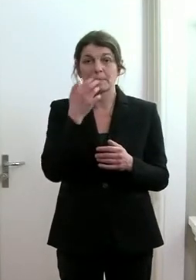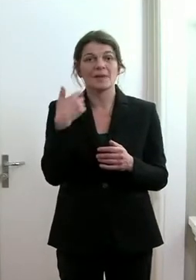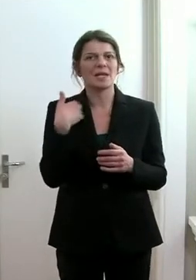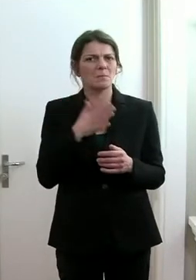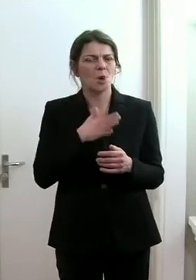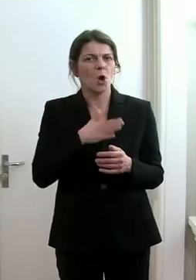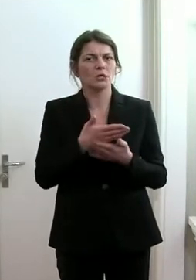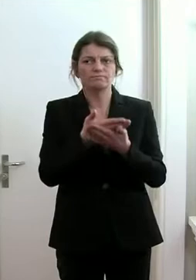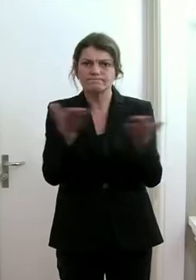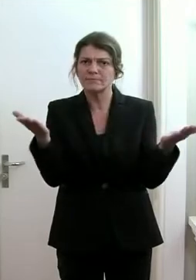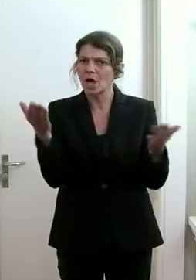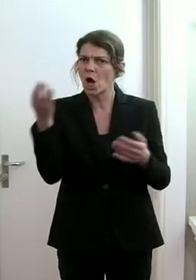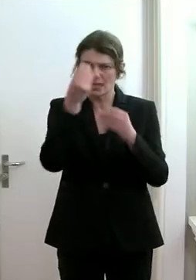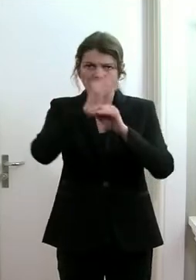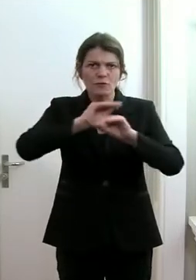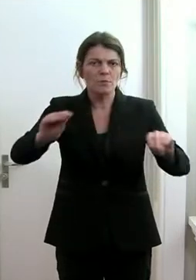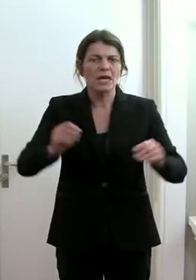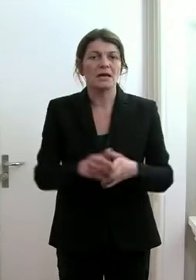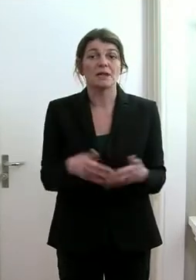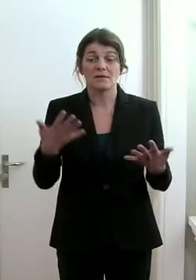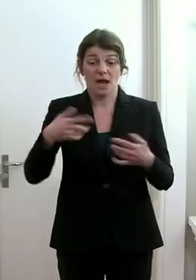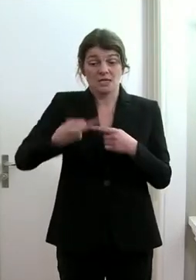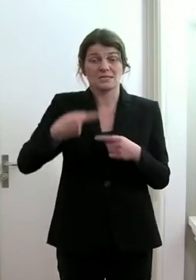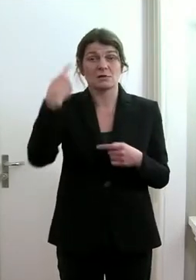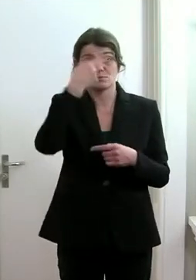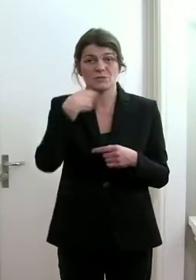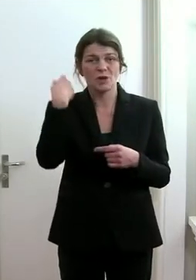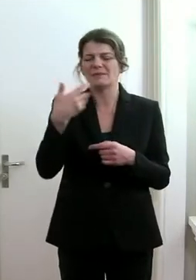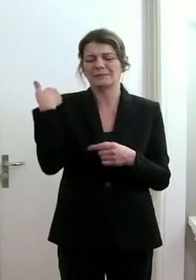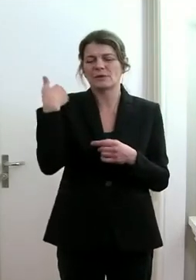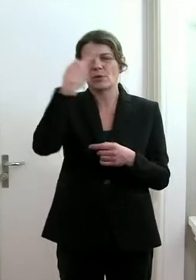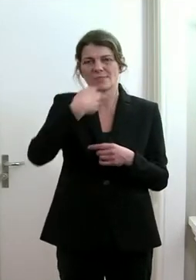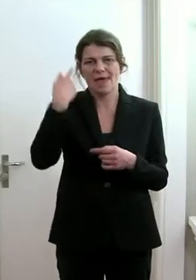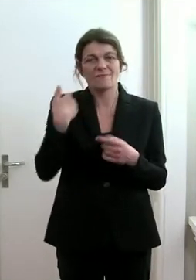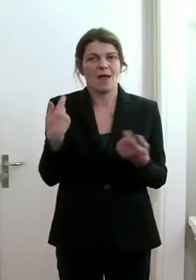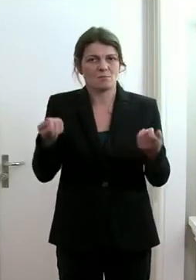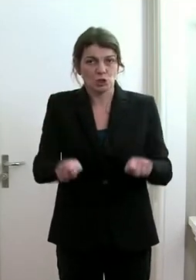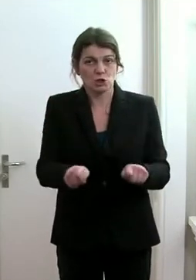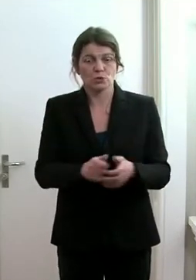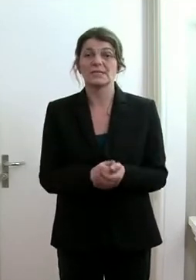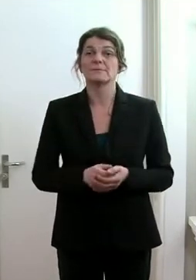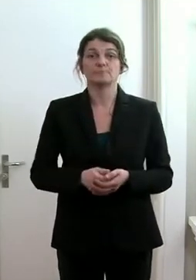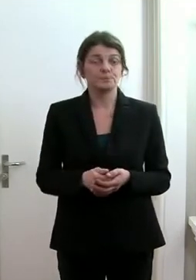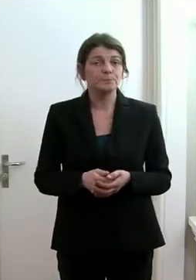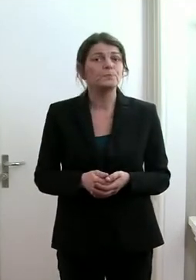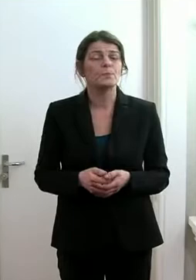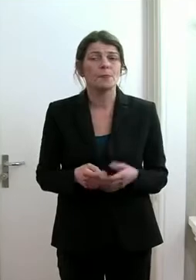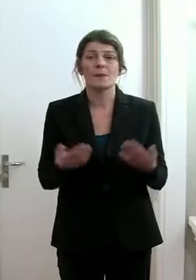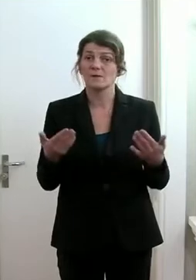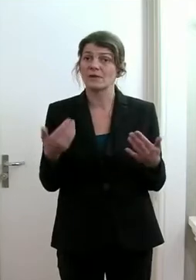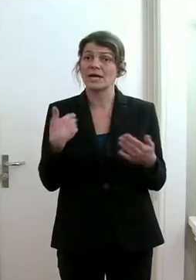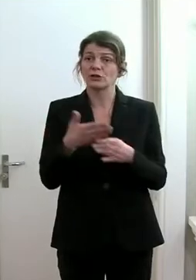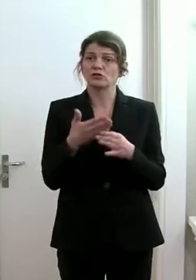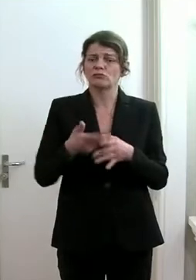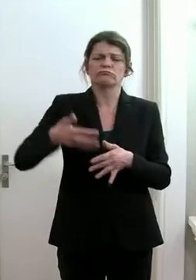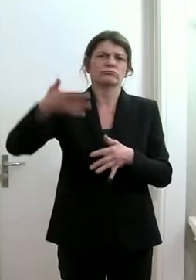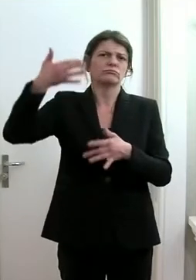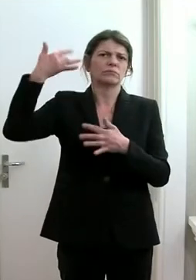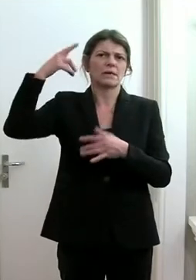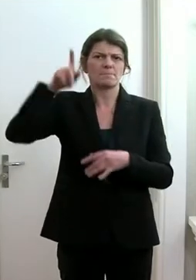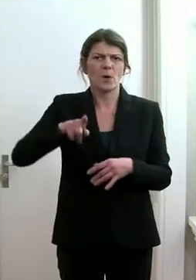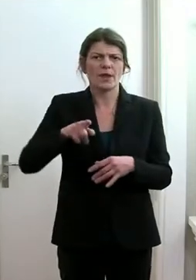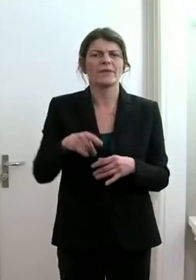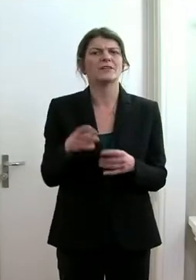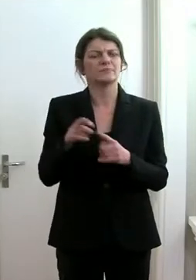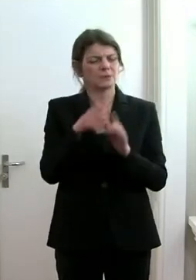Sie heute informieren, was wir am Sonntag beschlossen haben. Wir haben ja bereits vor einigen Monaten die